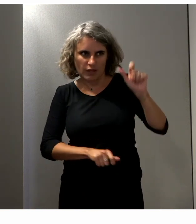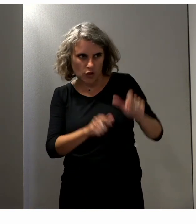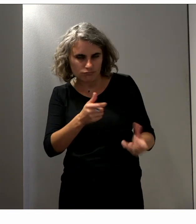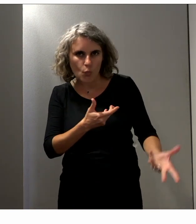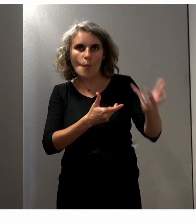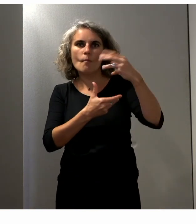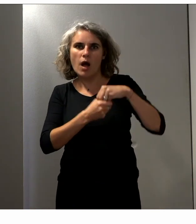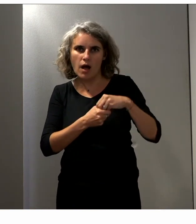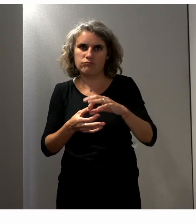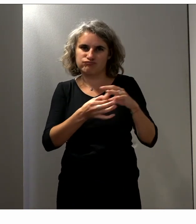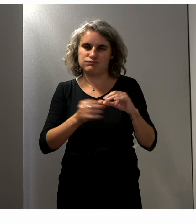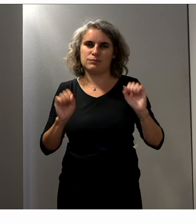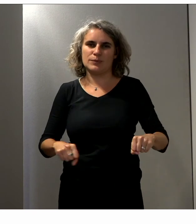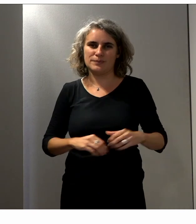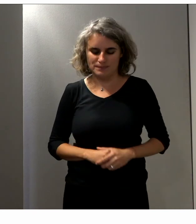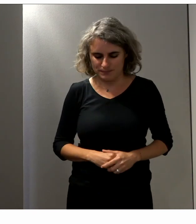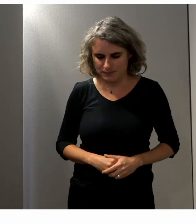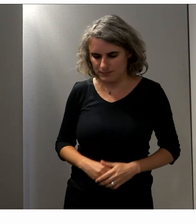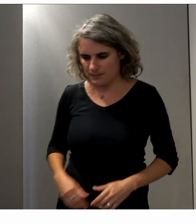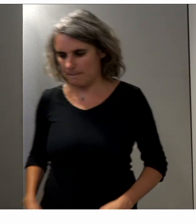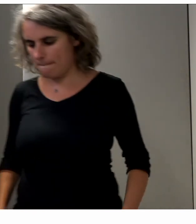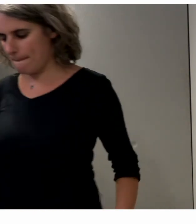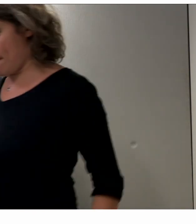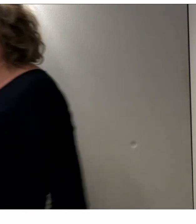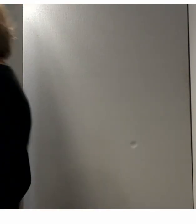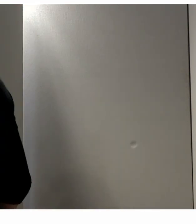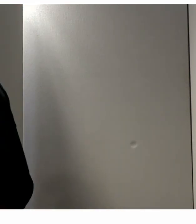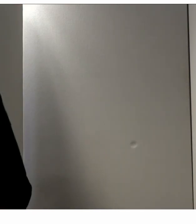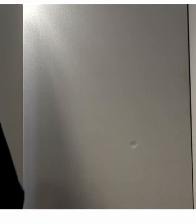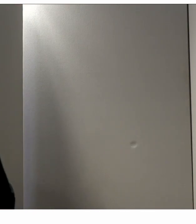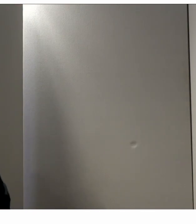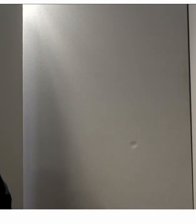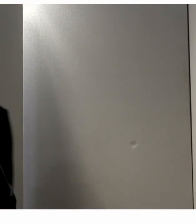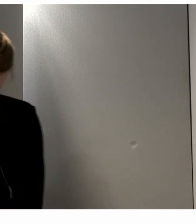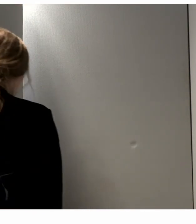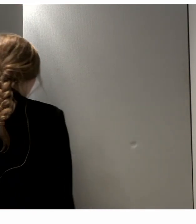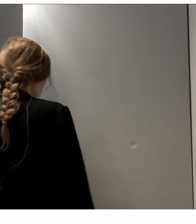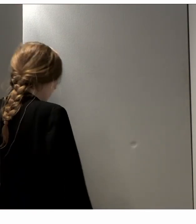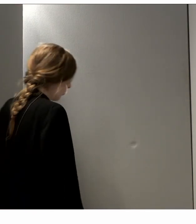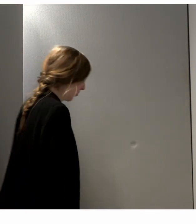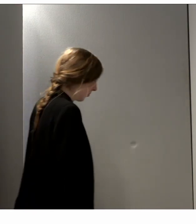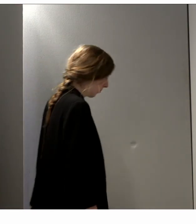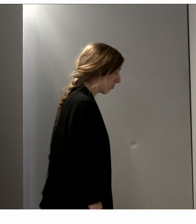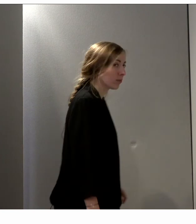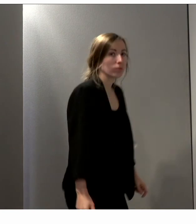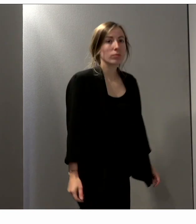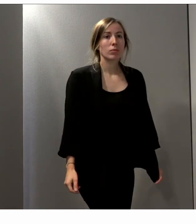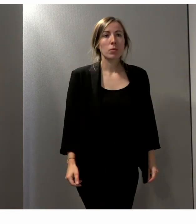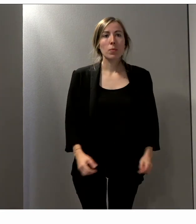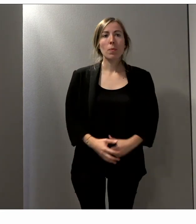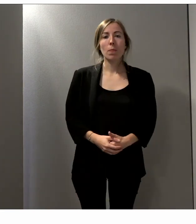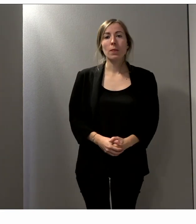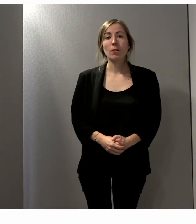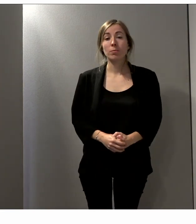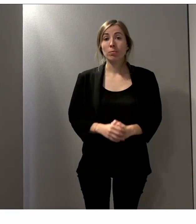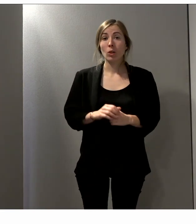les personnes dans les débats. Le troisième volet, c'est les médias. Donc les médias, donc on a des débats, on a des